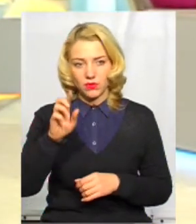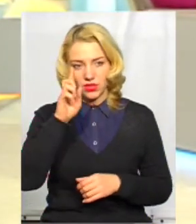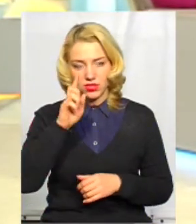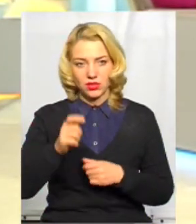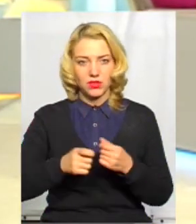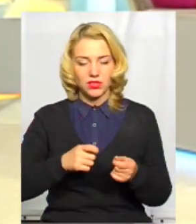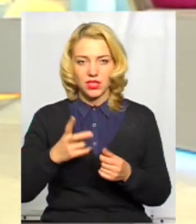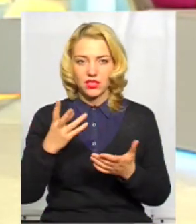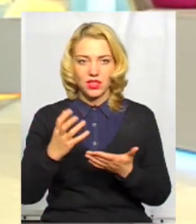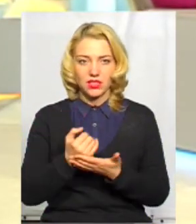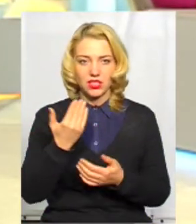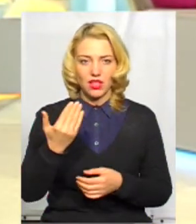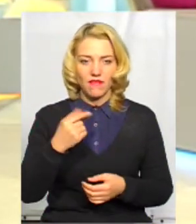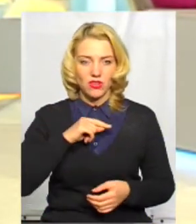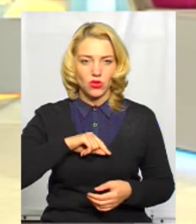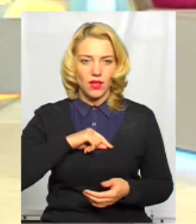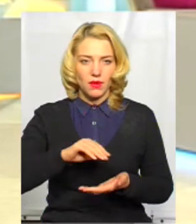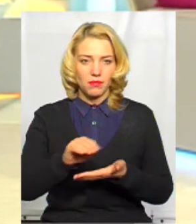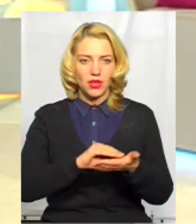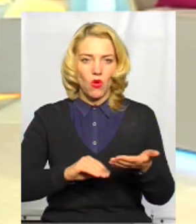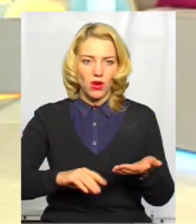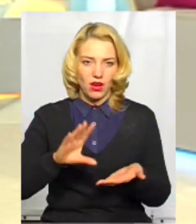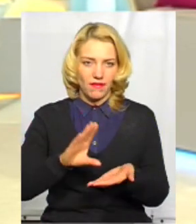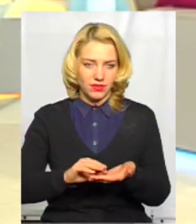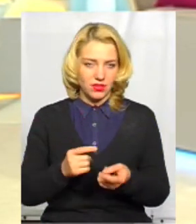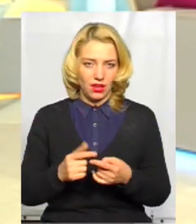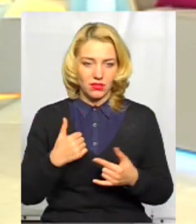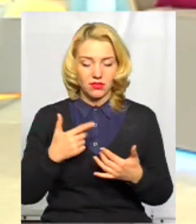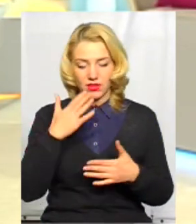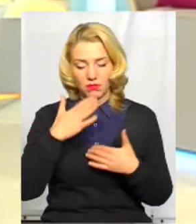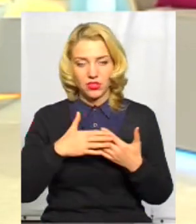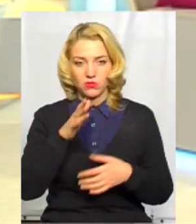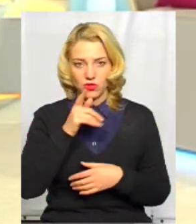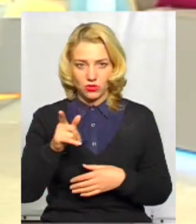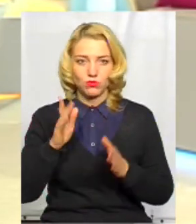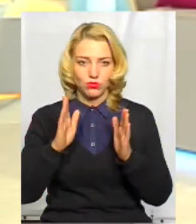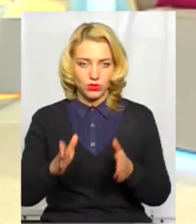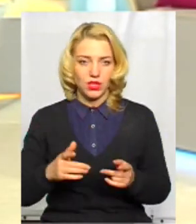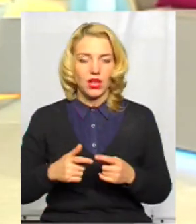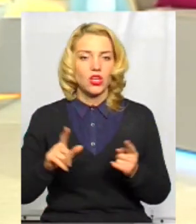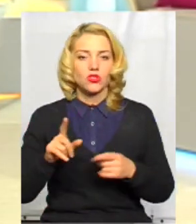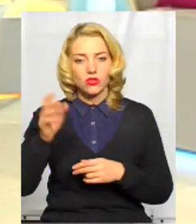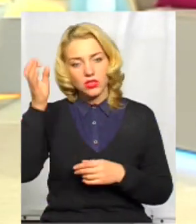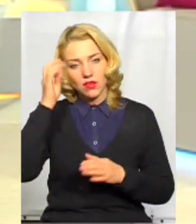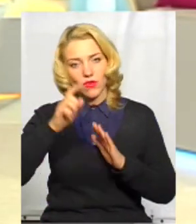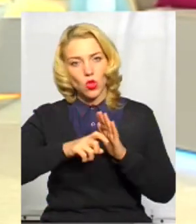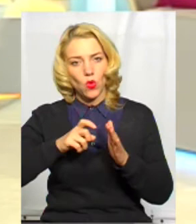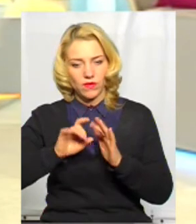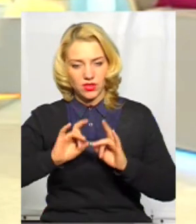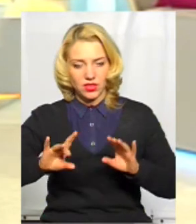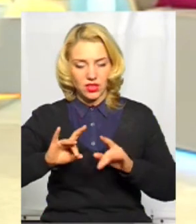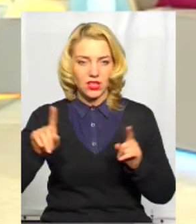вашої біографії. Коли має з'явитись? Я думаю, найближчим часом. Скажіть, щось зі згаданого у довідці вам